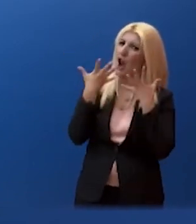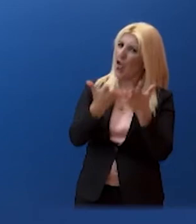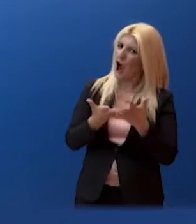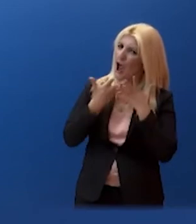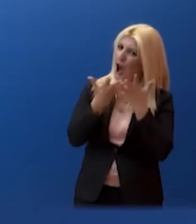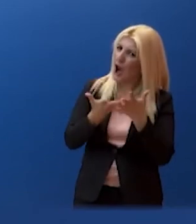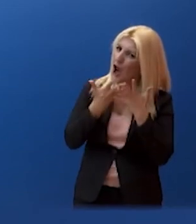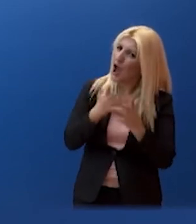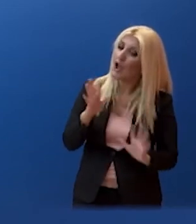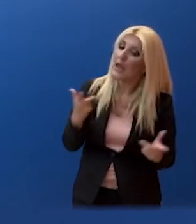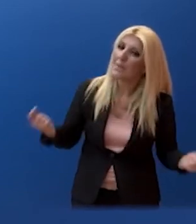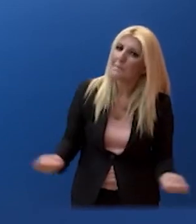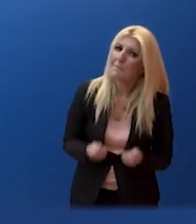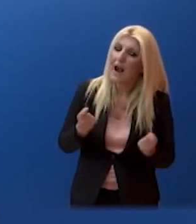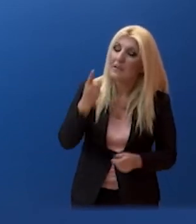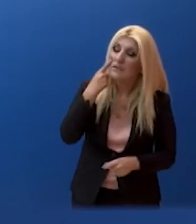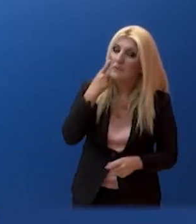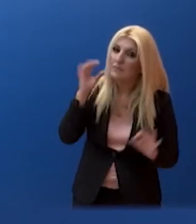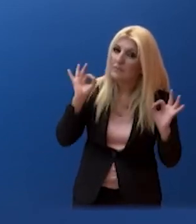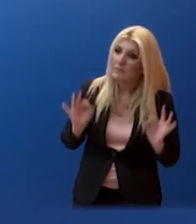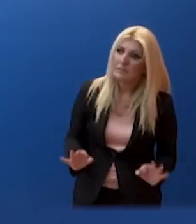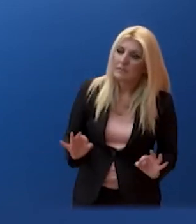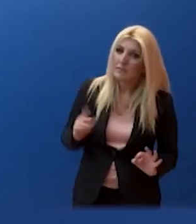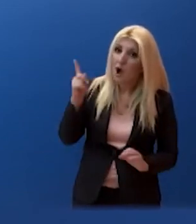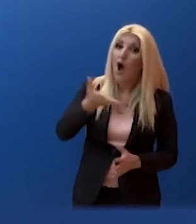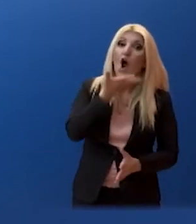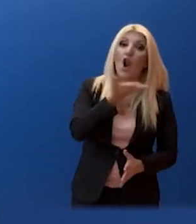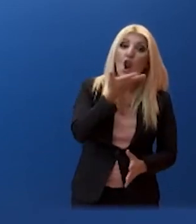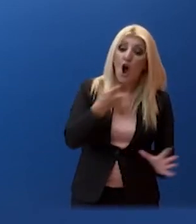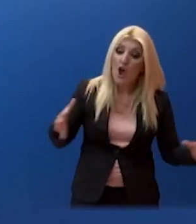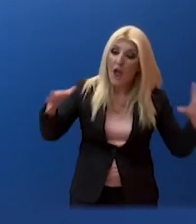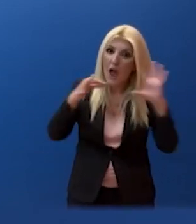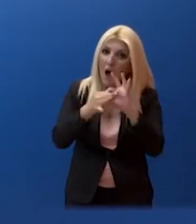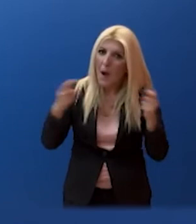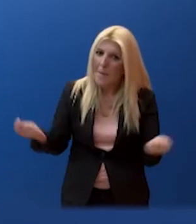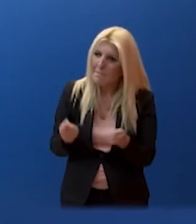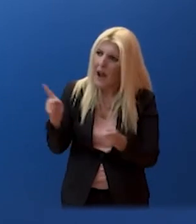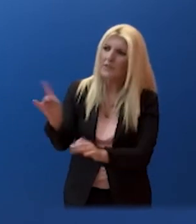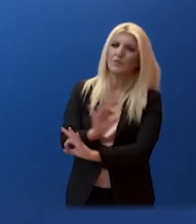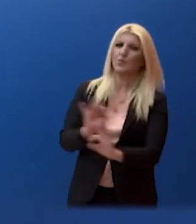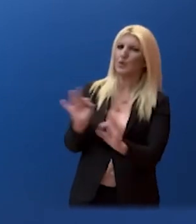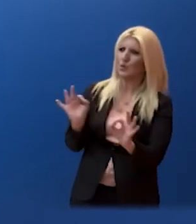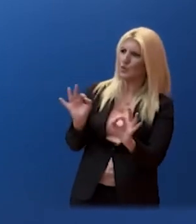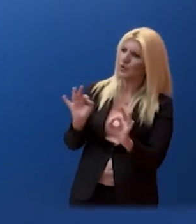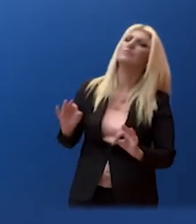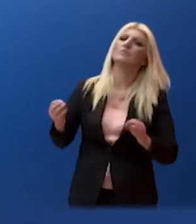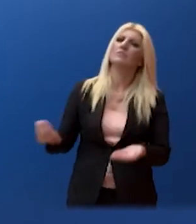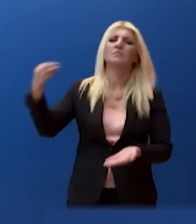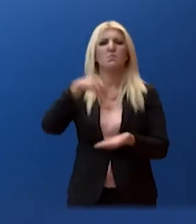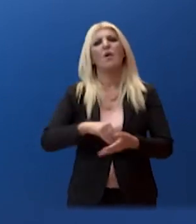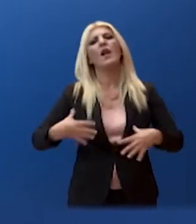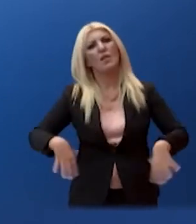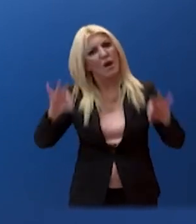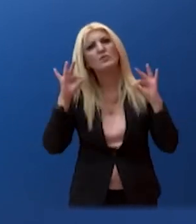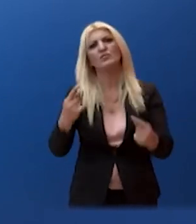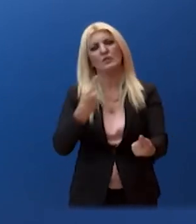συνέχεια και αν τα λόγια ταυτίζονται και με τις πράξεις. Σε αυτή την περίπτωση θα μπορούσαμε να έχουμε μία επανέναξη, όπως είπαμε και πριν, των